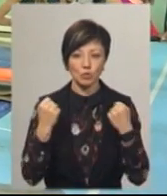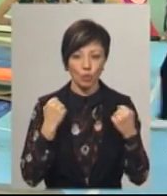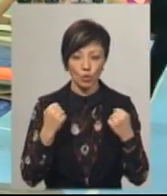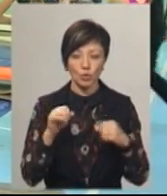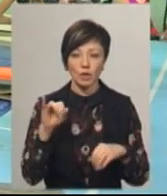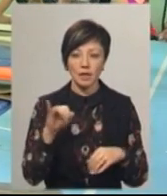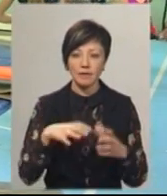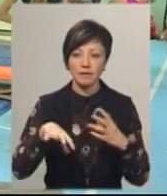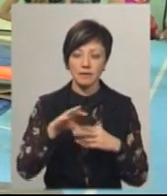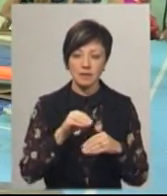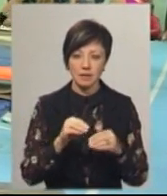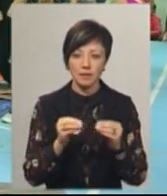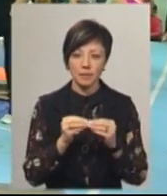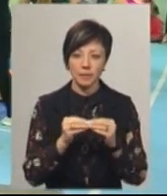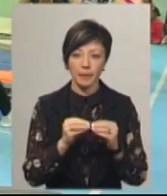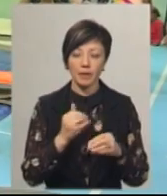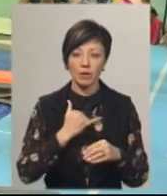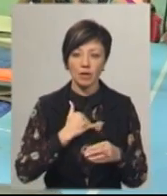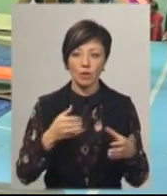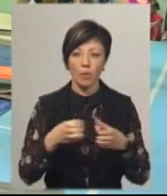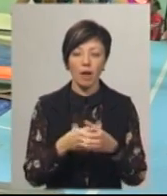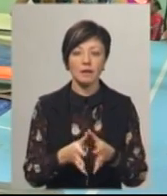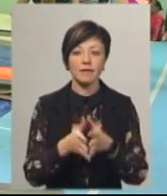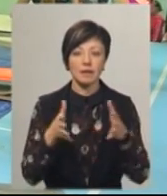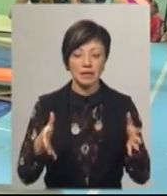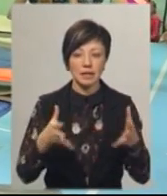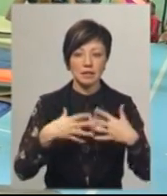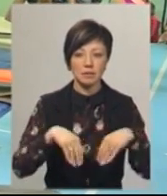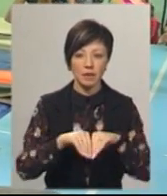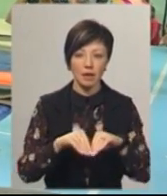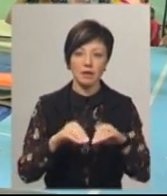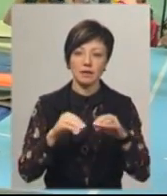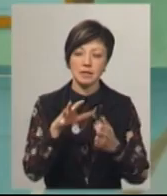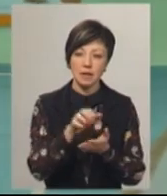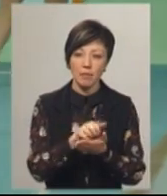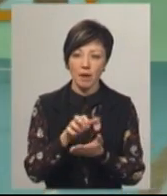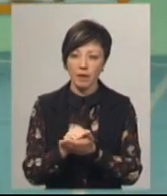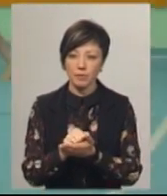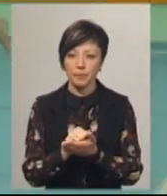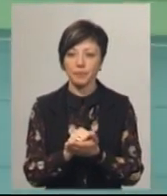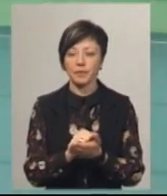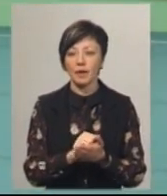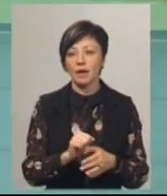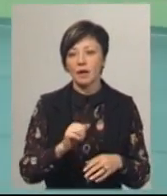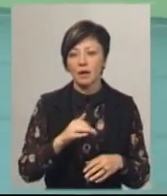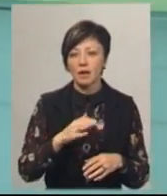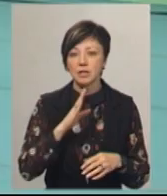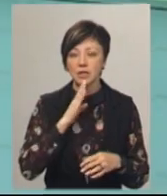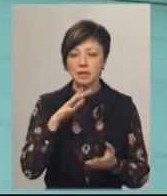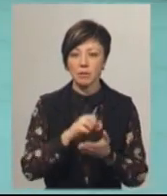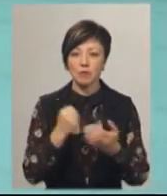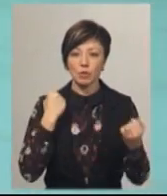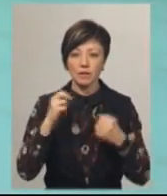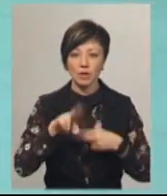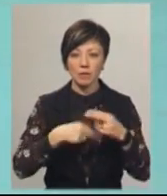І всі тримаються, це в нас так, як команда велика, як сім'я велика, ми всі займаємося разом. Аліна Чопик займається спортивною